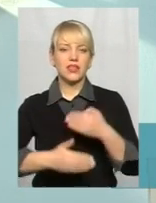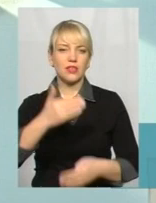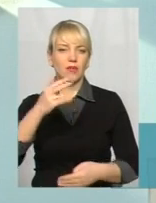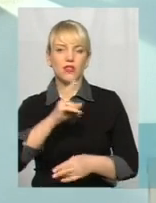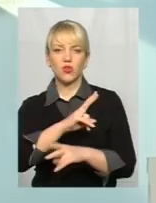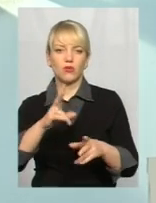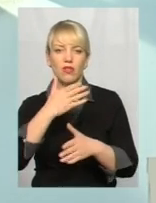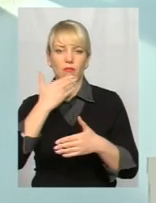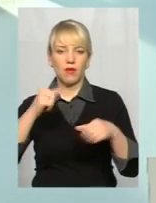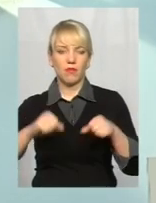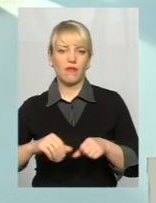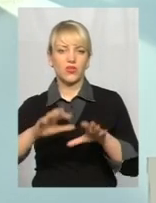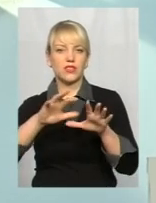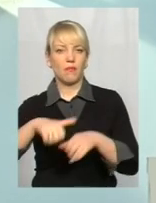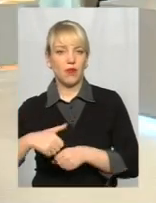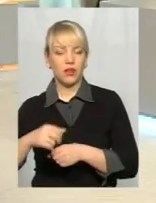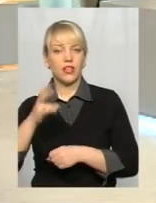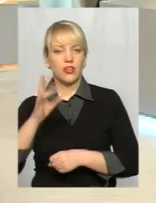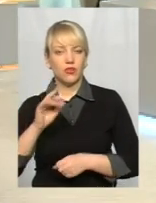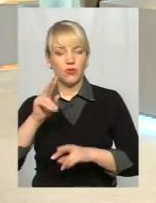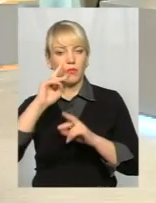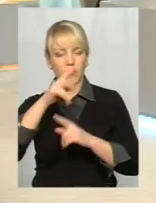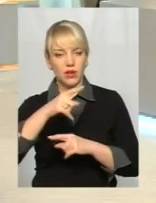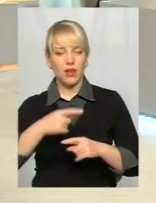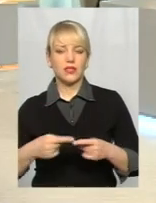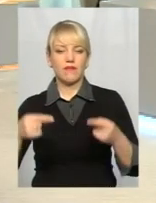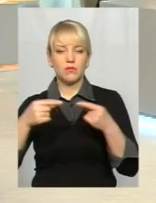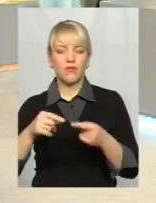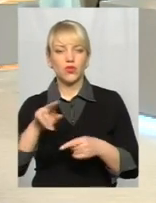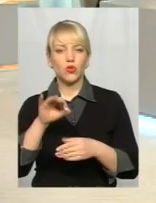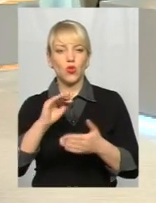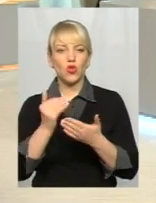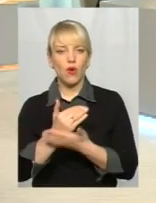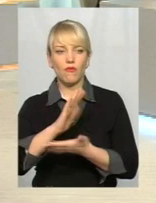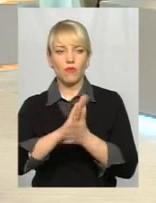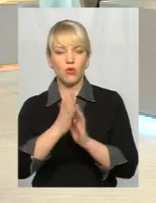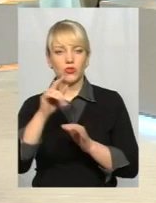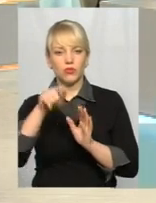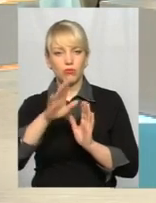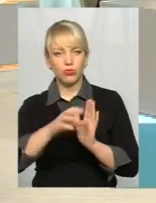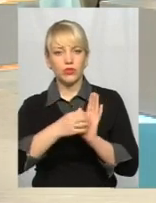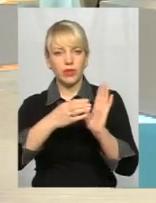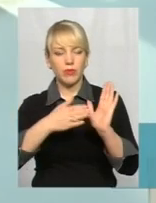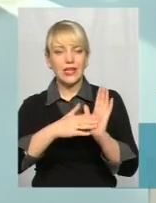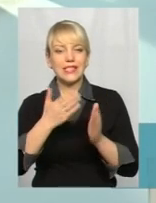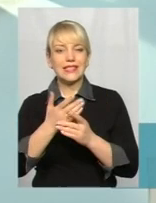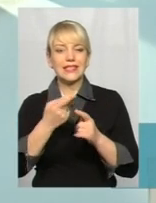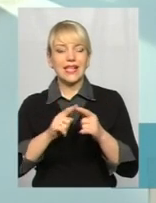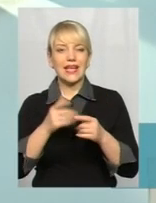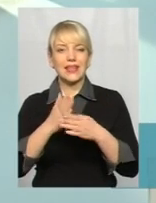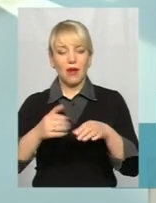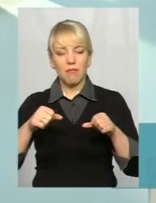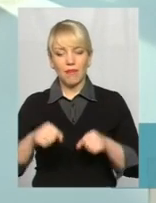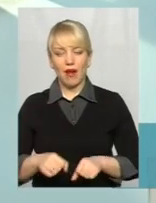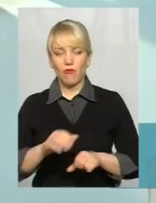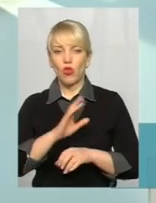забрати. Вони помиляються, і відповідно до нового положення ми це їм якраз чітко вкажемо, що це є правом, а не обов'язком, так